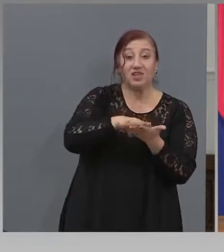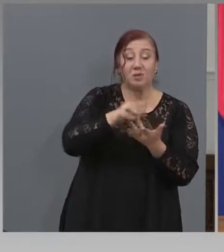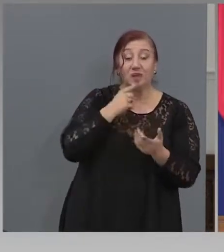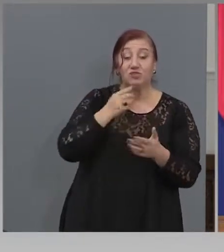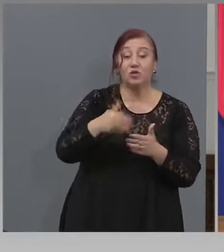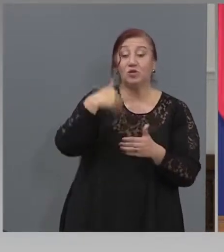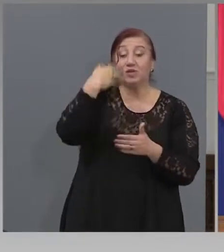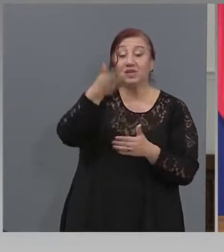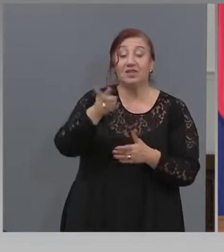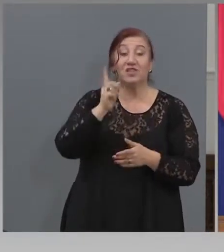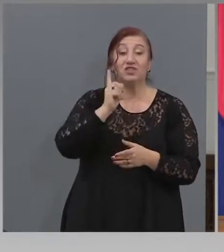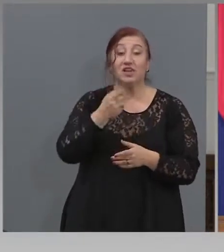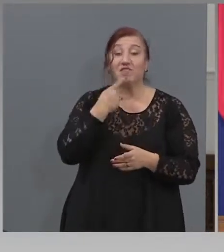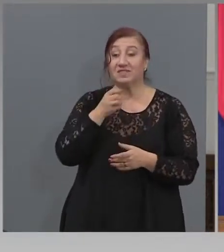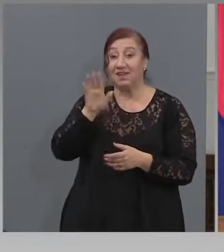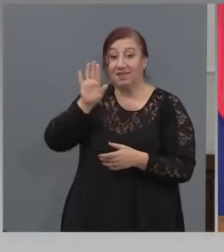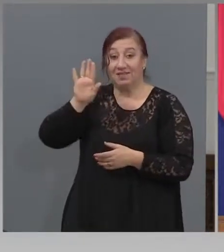политики.